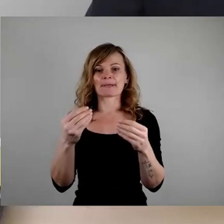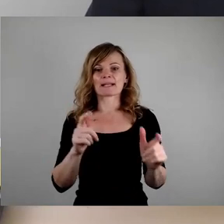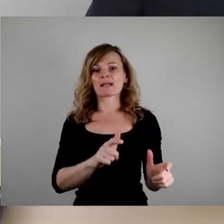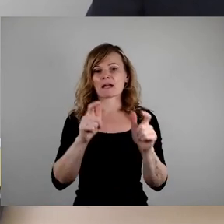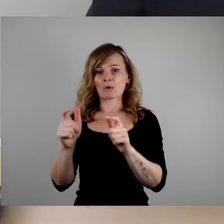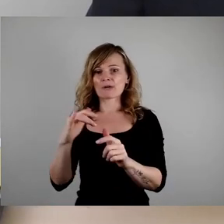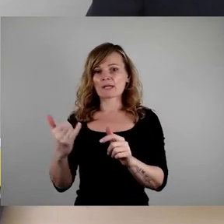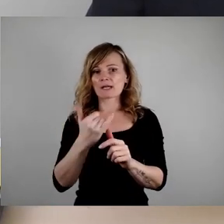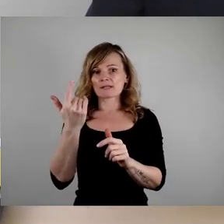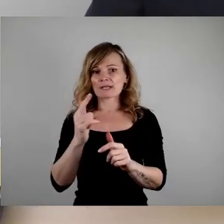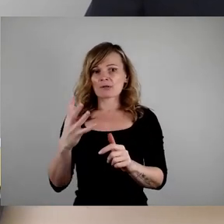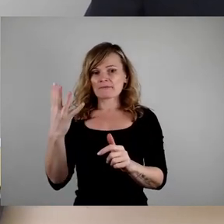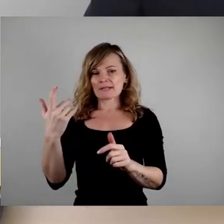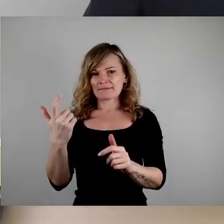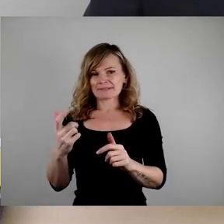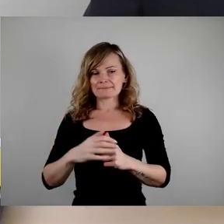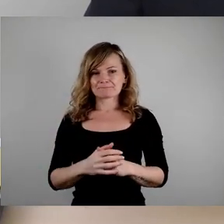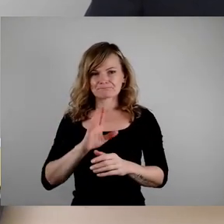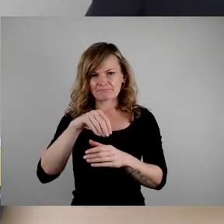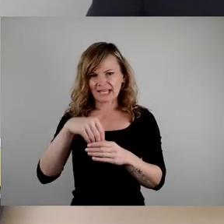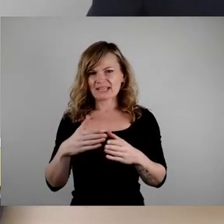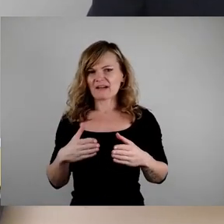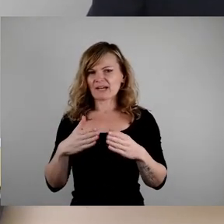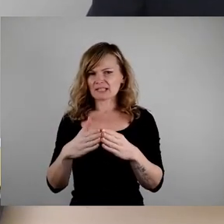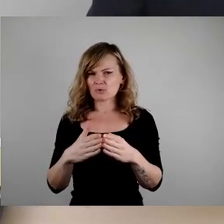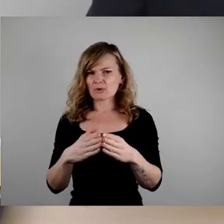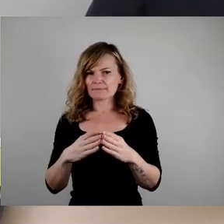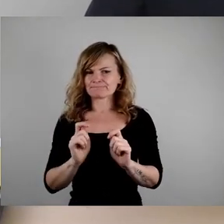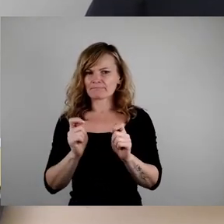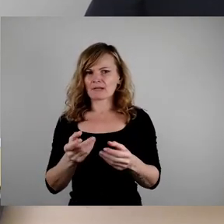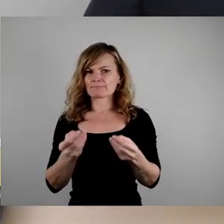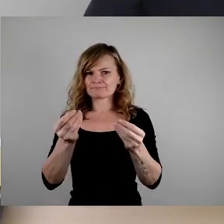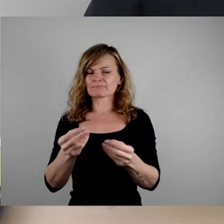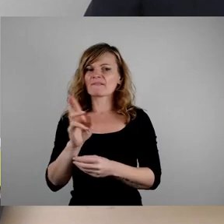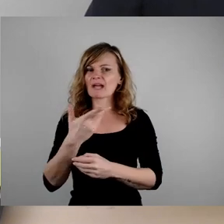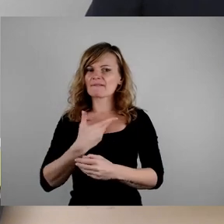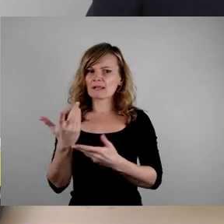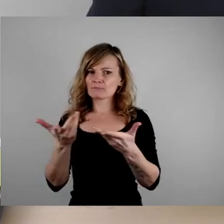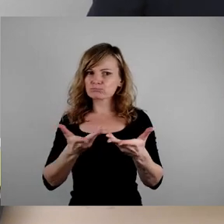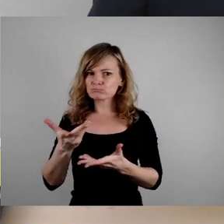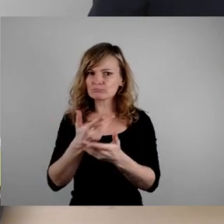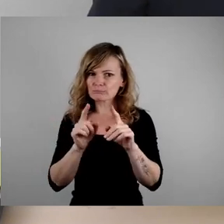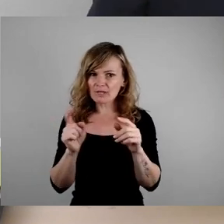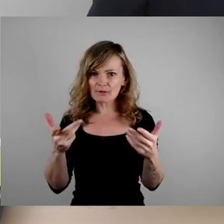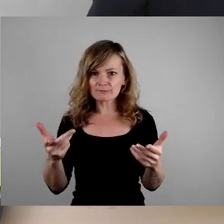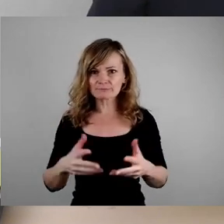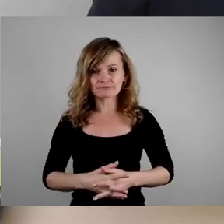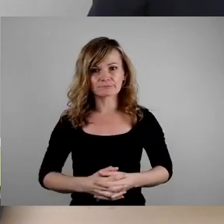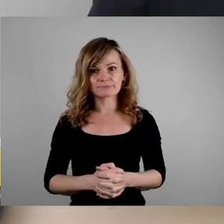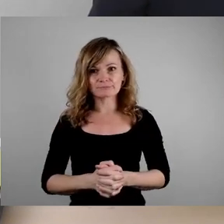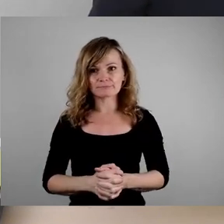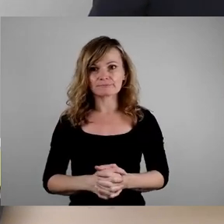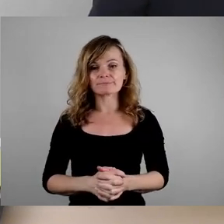interfraktionelle Einreichung. Wer will uns das Thema nahebringen? Herr Schmelig, bitteschön.